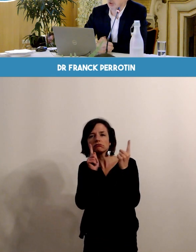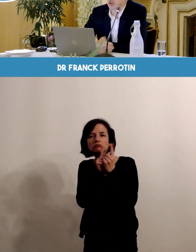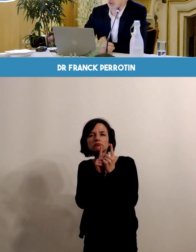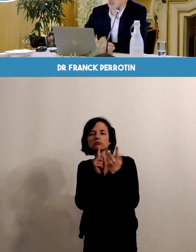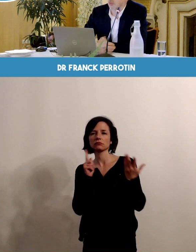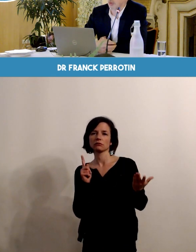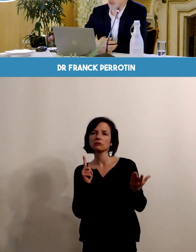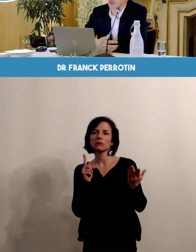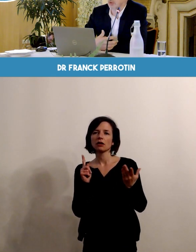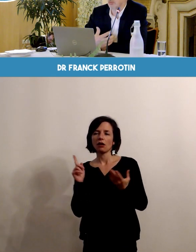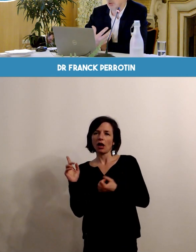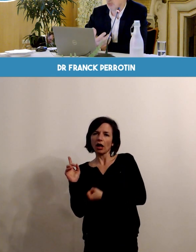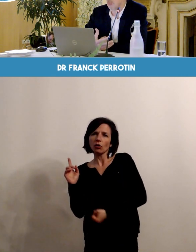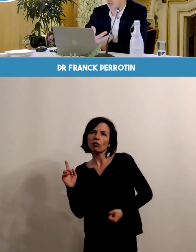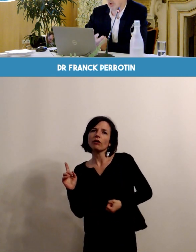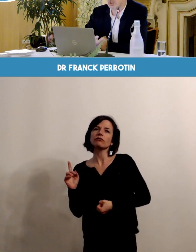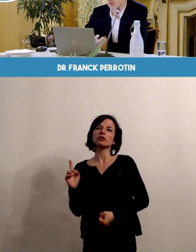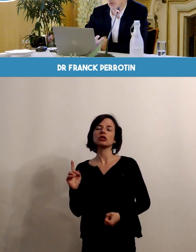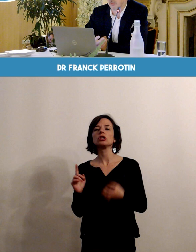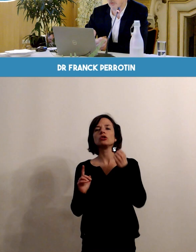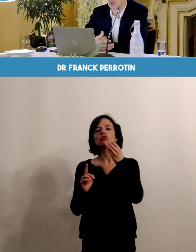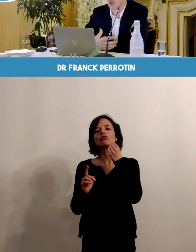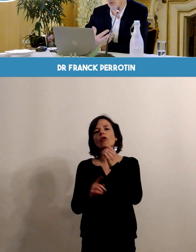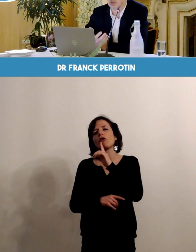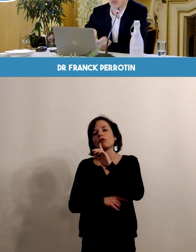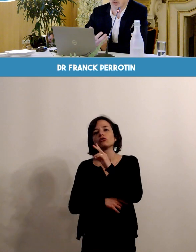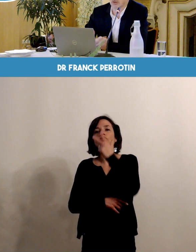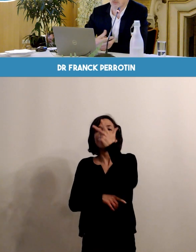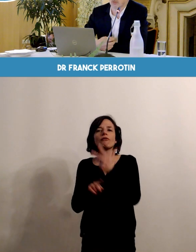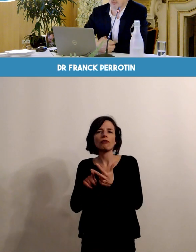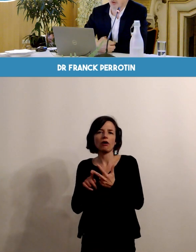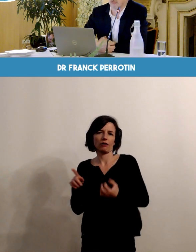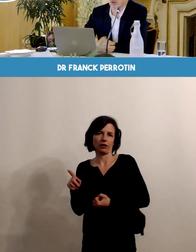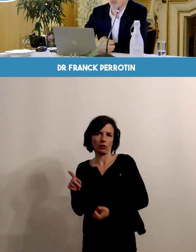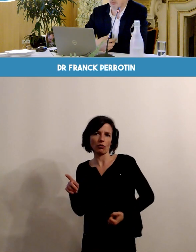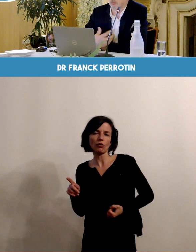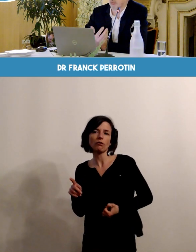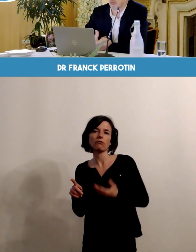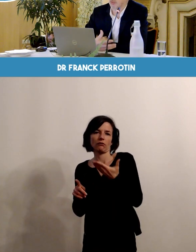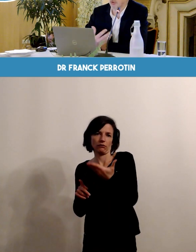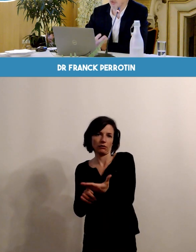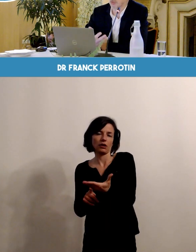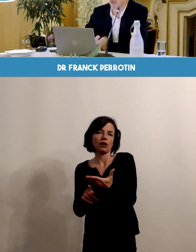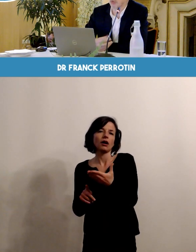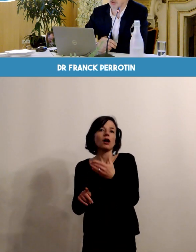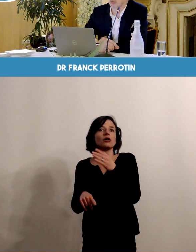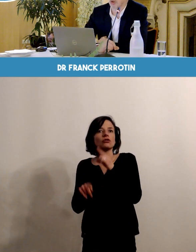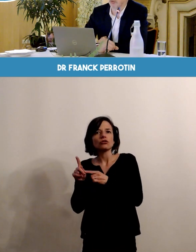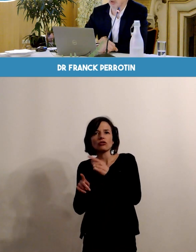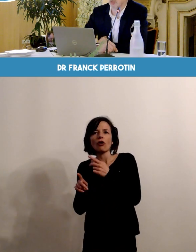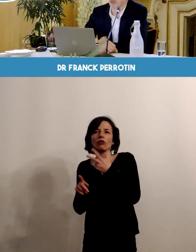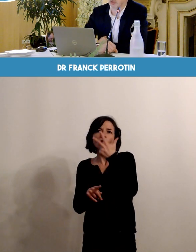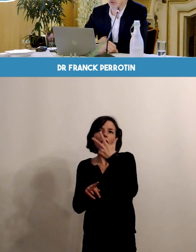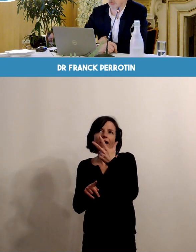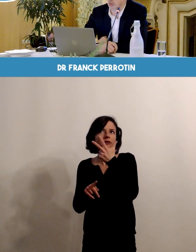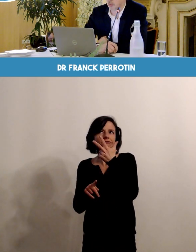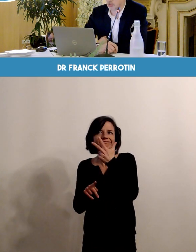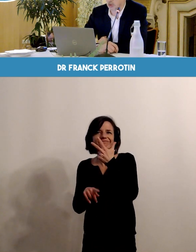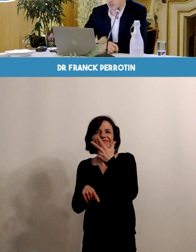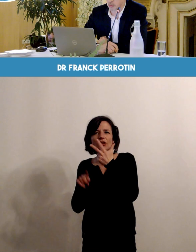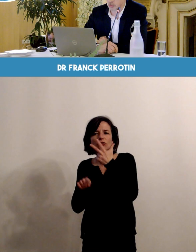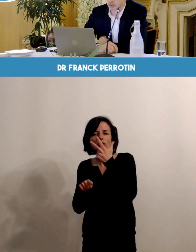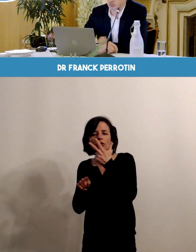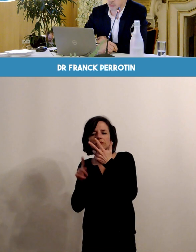échographique qui comporte d'habitude trois échographies. Échographies. Alors, c'est vrai que parfois, il y a plusieurs autres échographies qui peuvent être